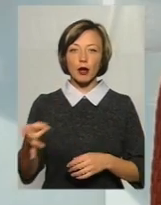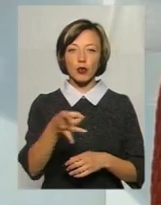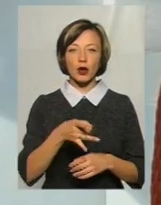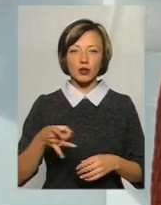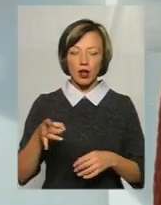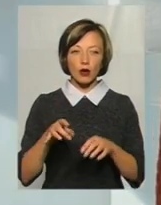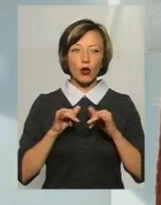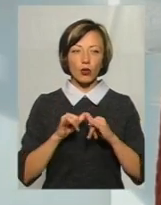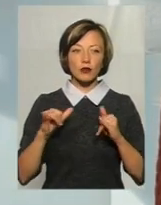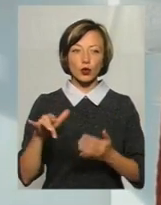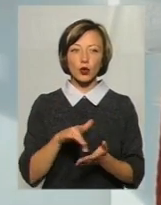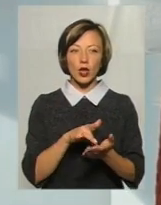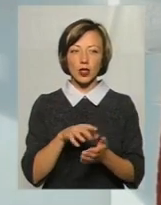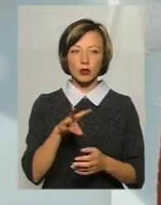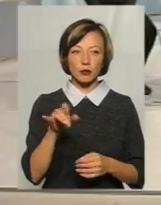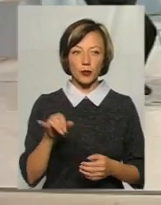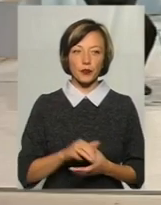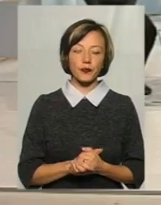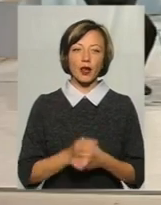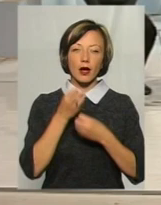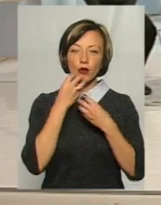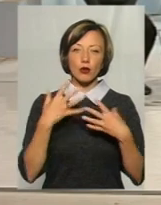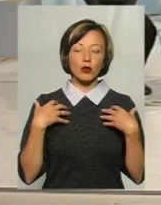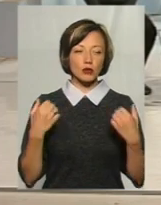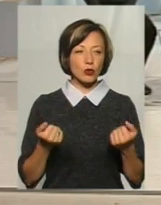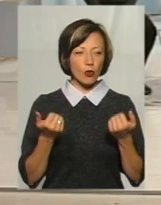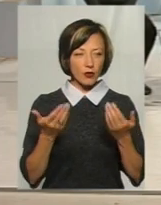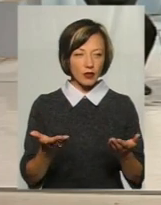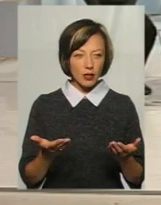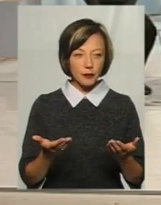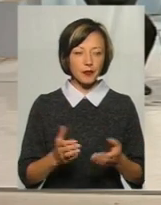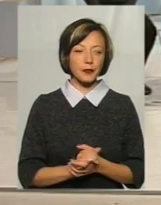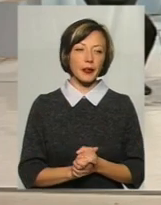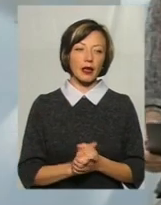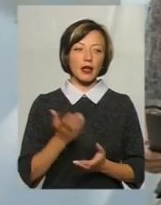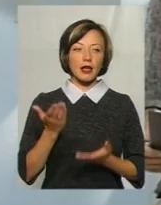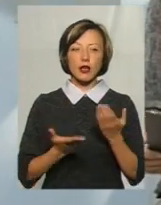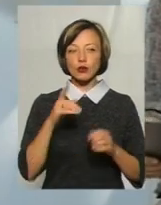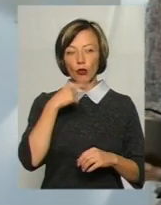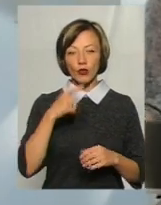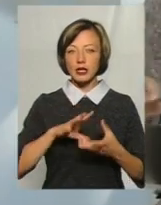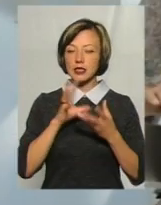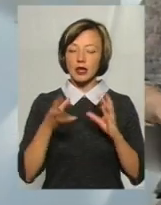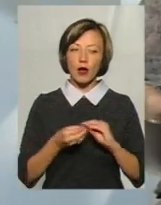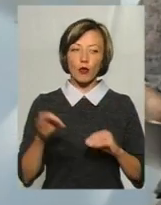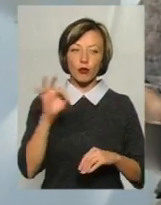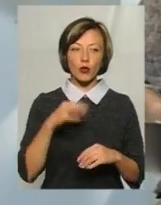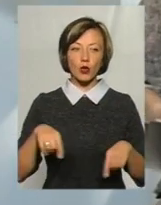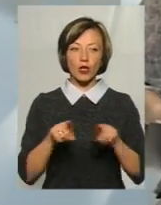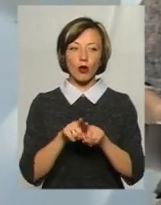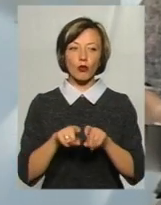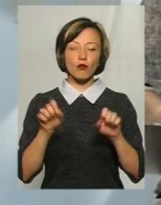туризму. Доброго здоров'я, шановні гості. Якщо говорити загалом про таку